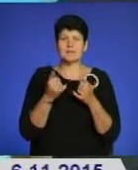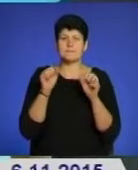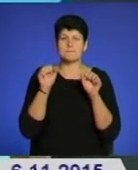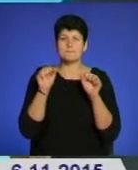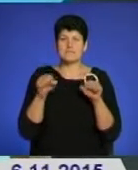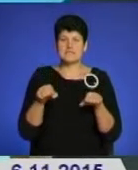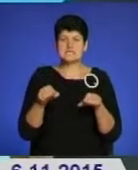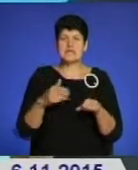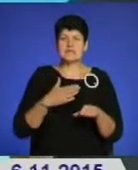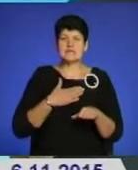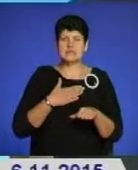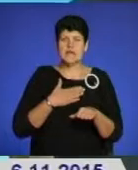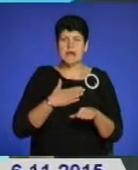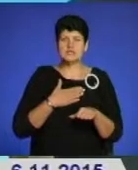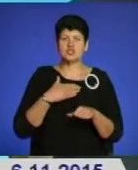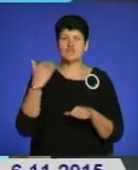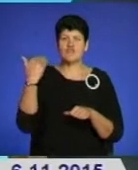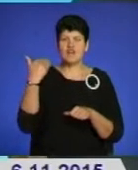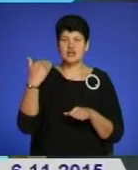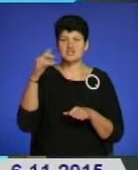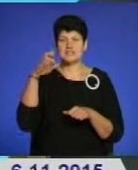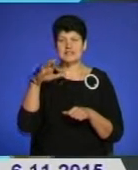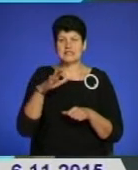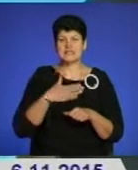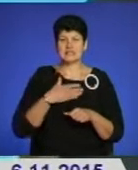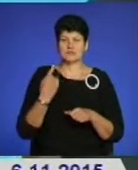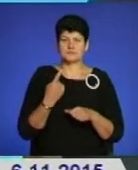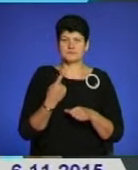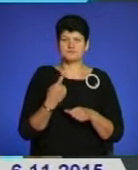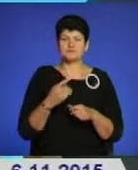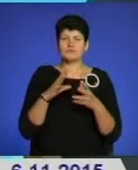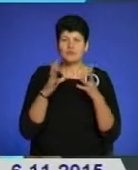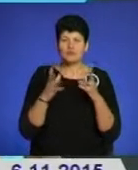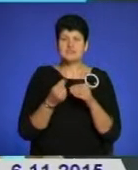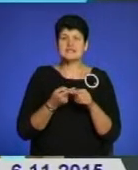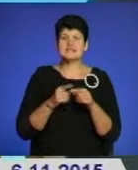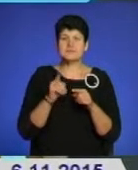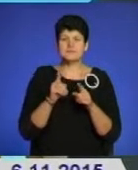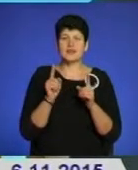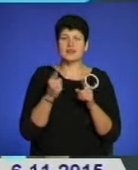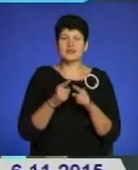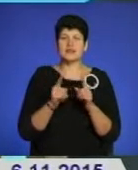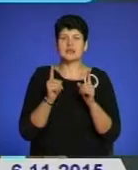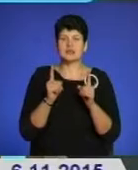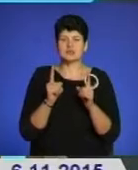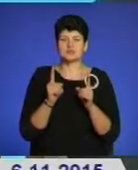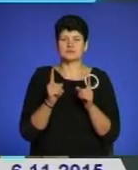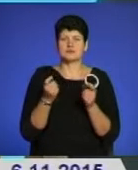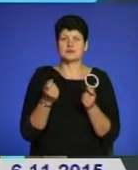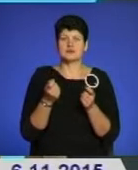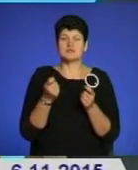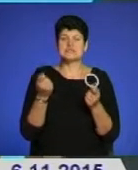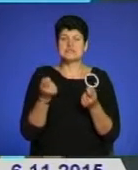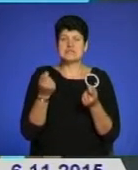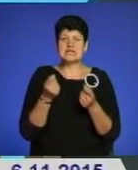вашої країни і в нашій області. Вмісті з цим, це лише серійова продукція, це зернове,